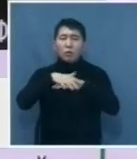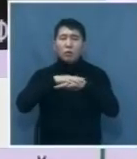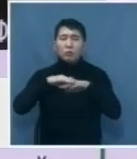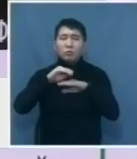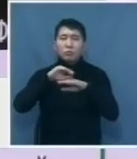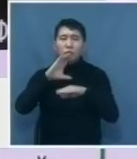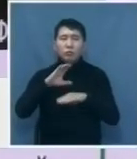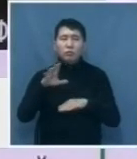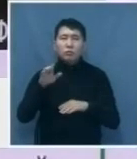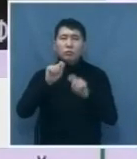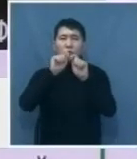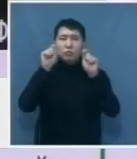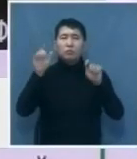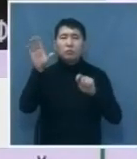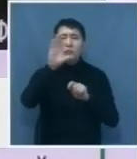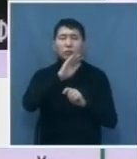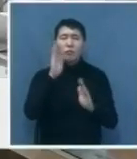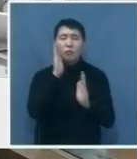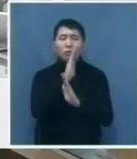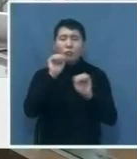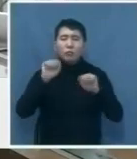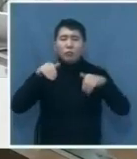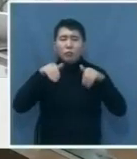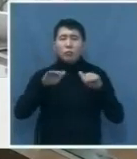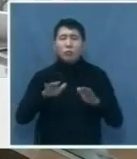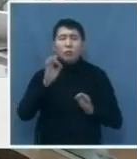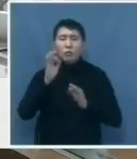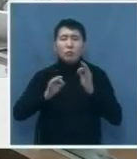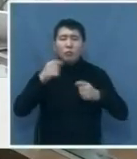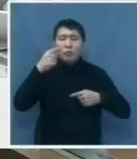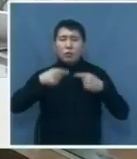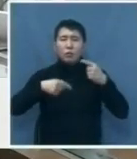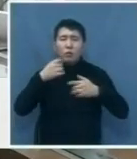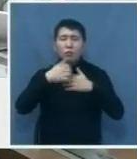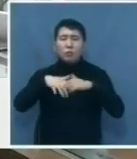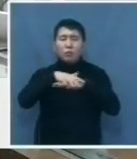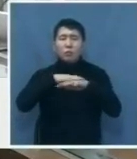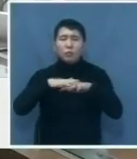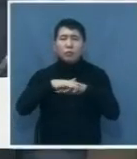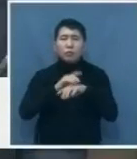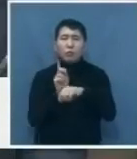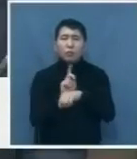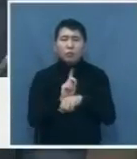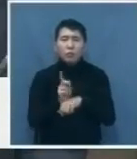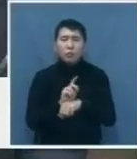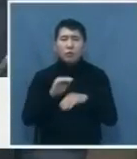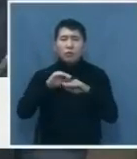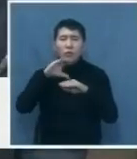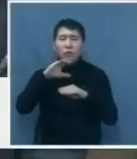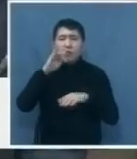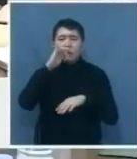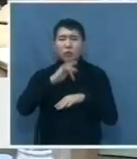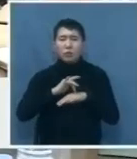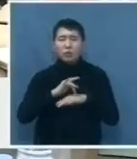созданы все условия. Например, они могут решать судебные споры международного уровня с помощью арбитров финансового центра и